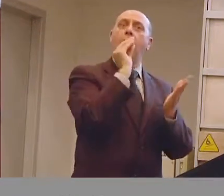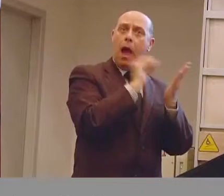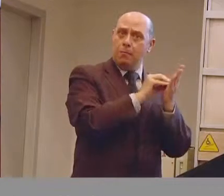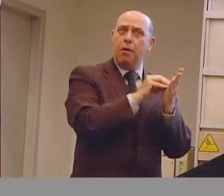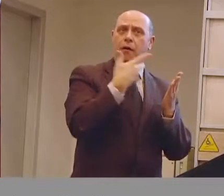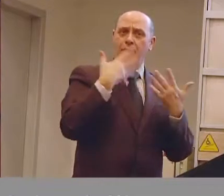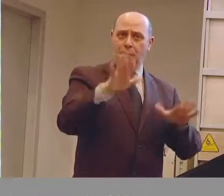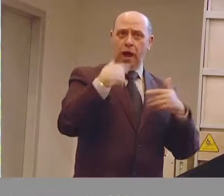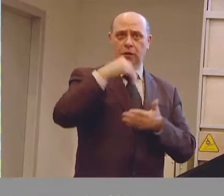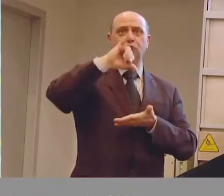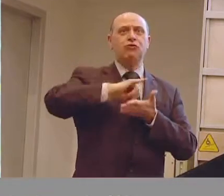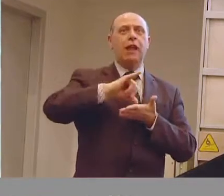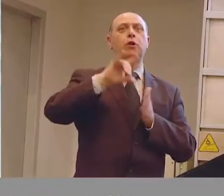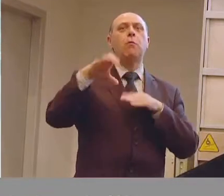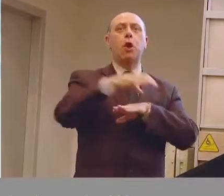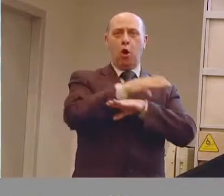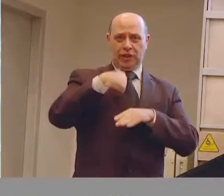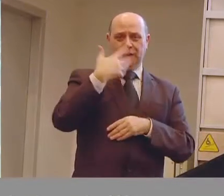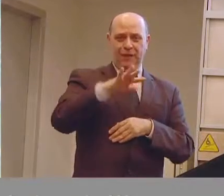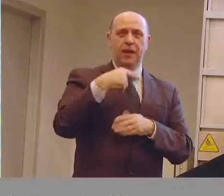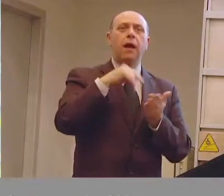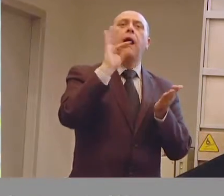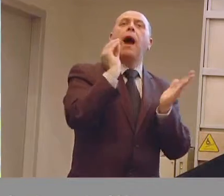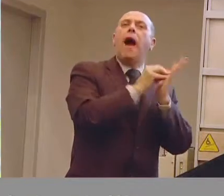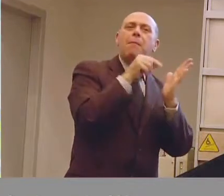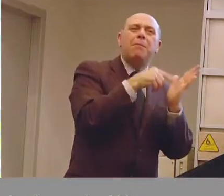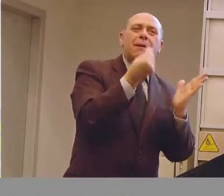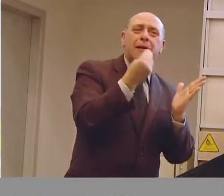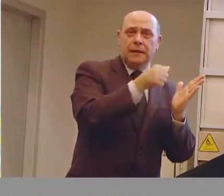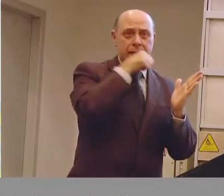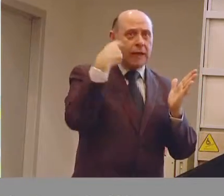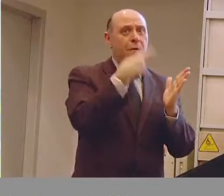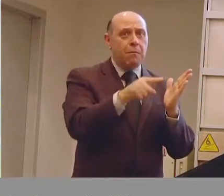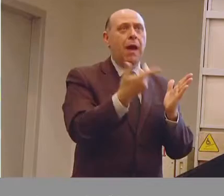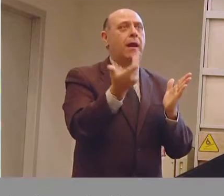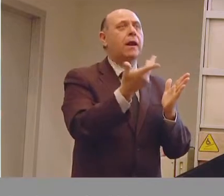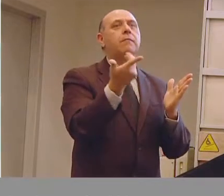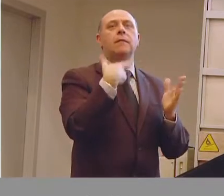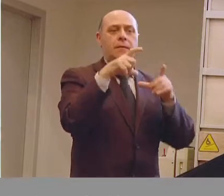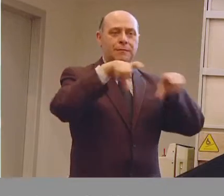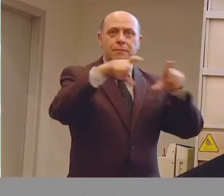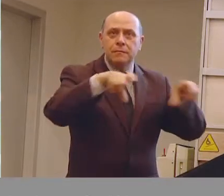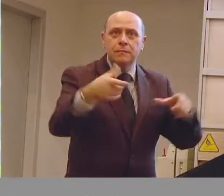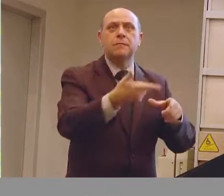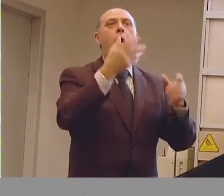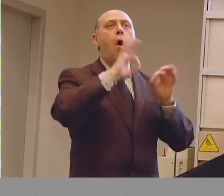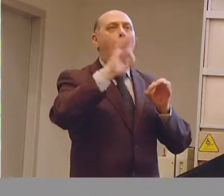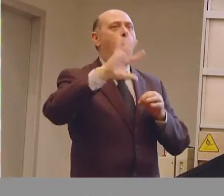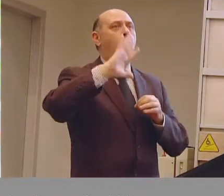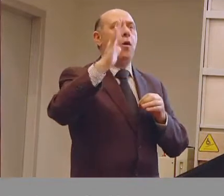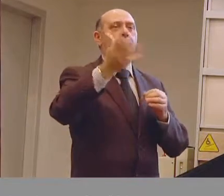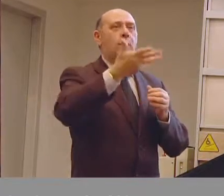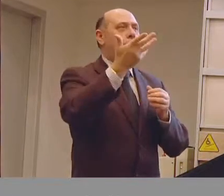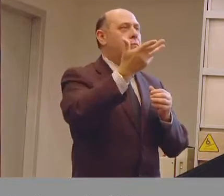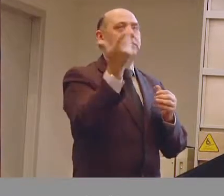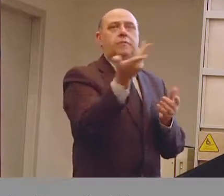anche noi del centro protesi, delle app per poter gestire non soltanto le singole utenze del domicilio, ma i cosiddetti scenari, scenari